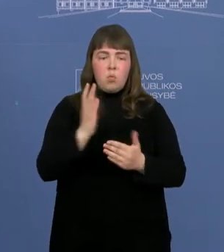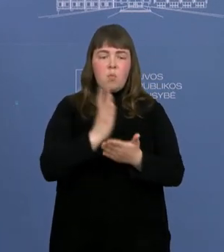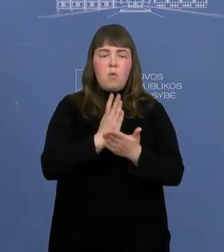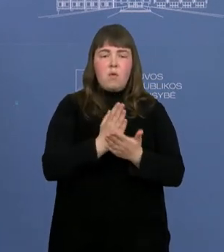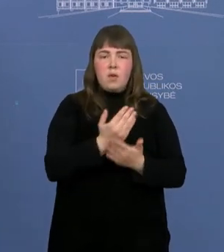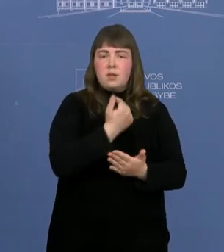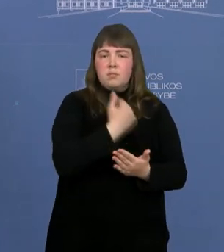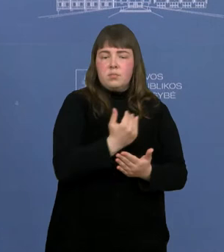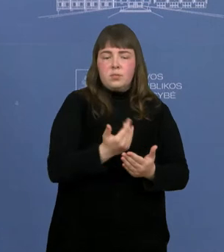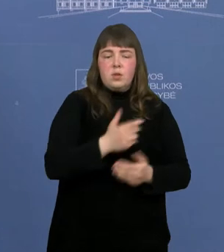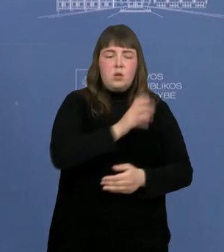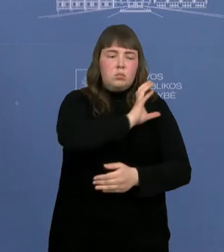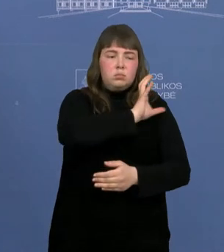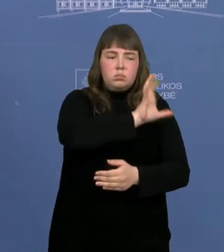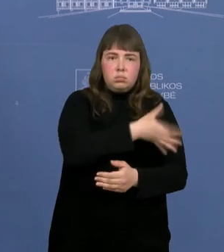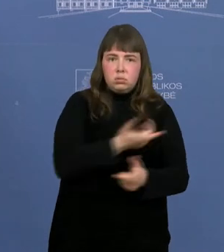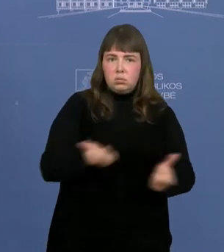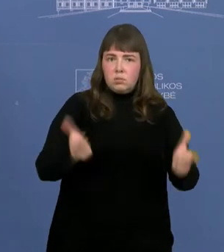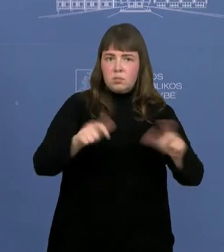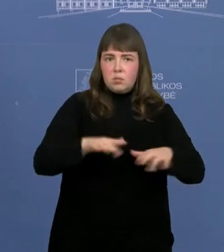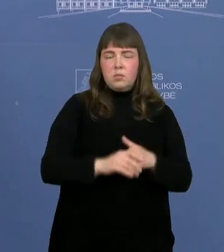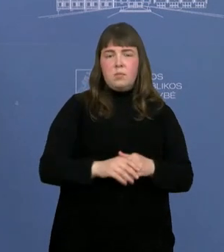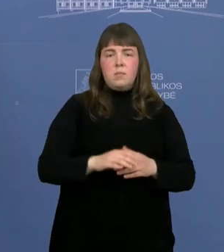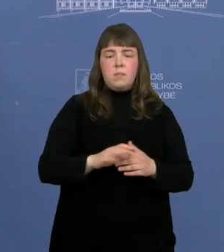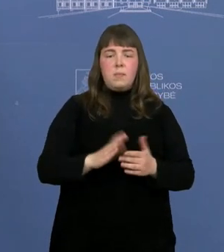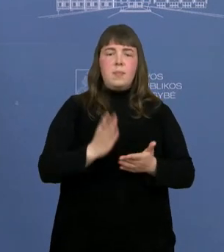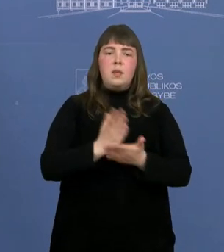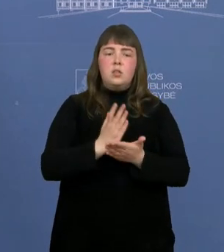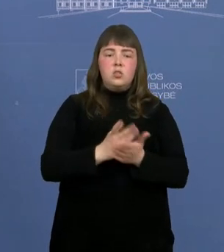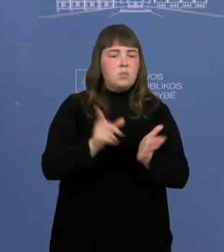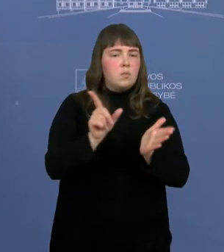savivaldybės, o stiprios savivaldybės negali būti be žemės.